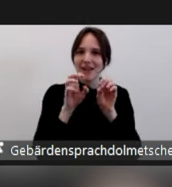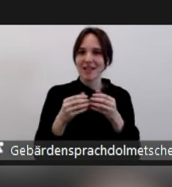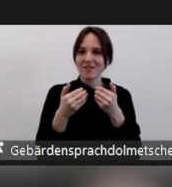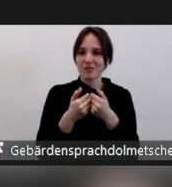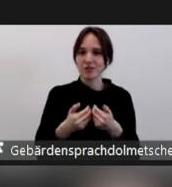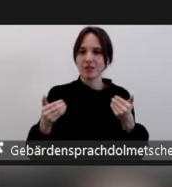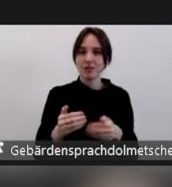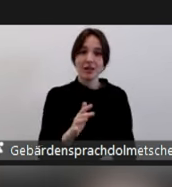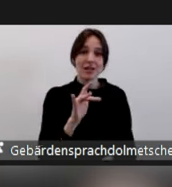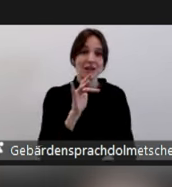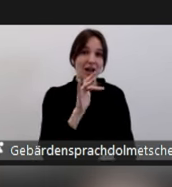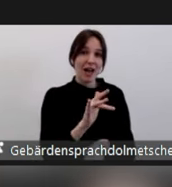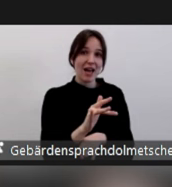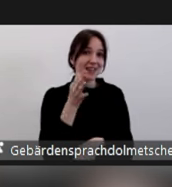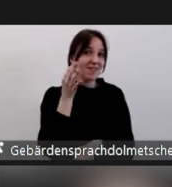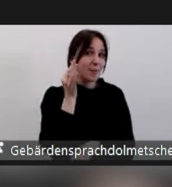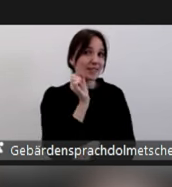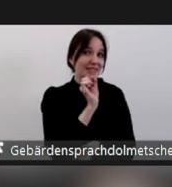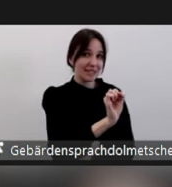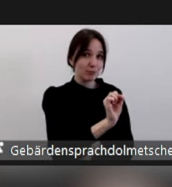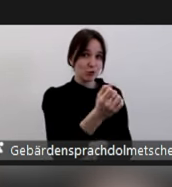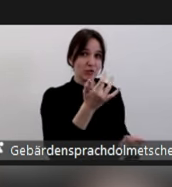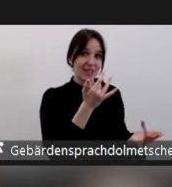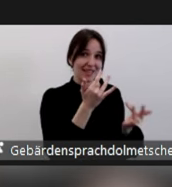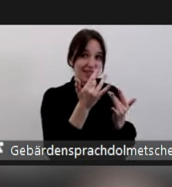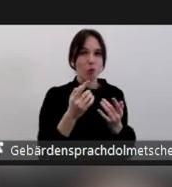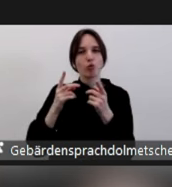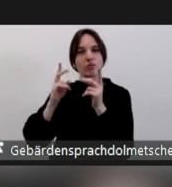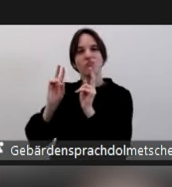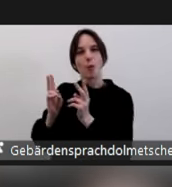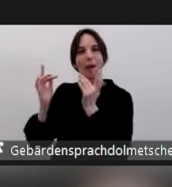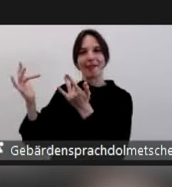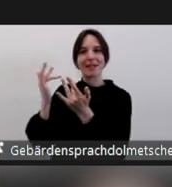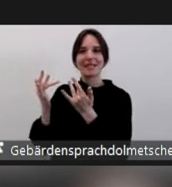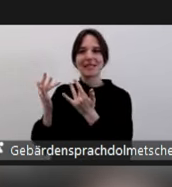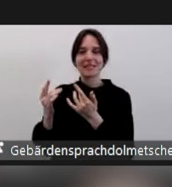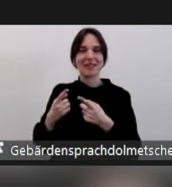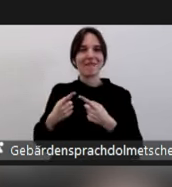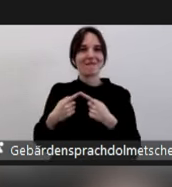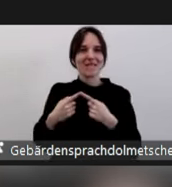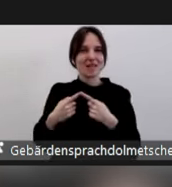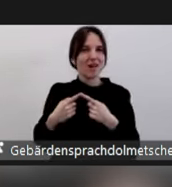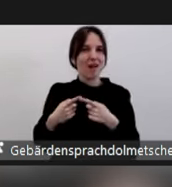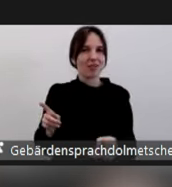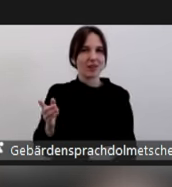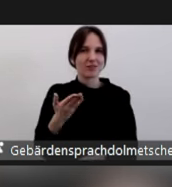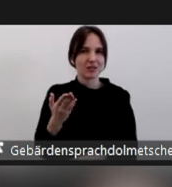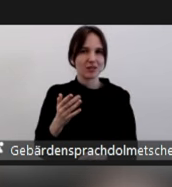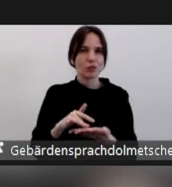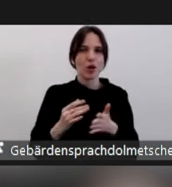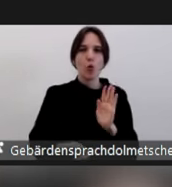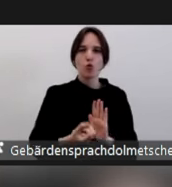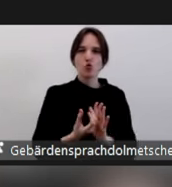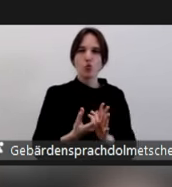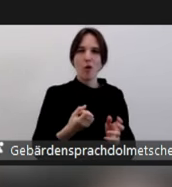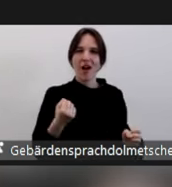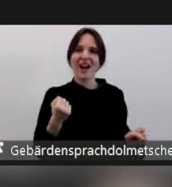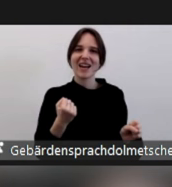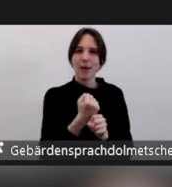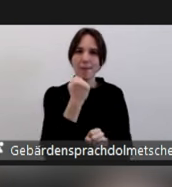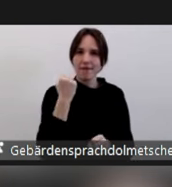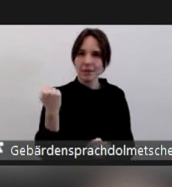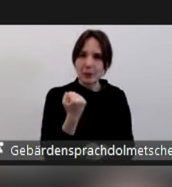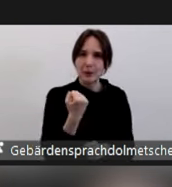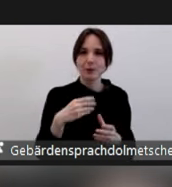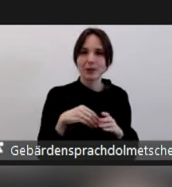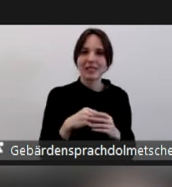Antifeminismus so einen Shitstorm erhält und aus welchen Ecken der kommt. Und dass der auch schon Teil dieses Kulturkampfes ist, weswegen wir